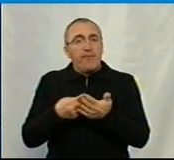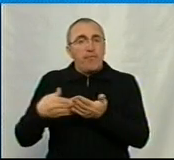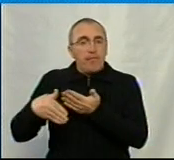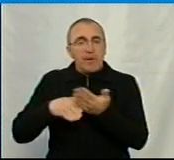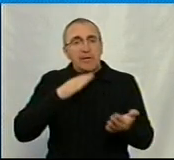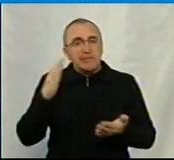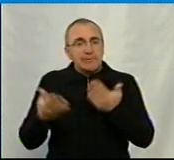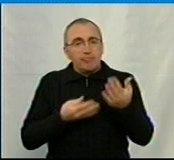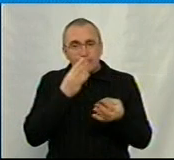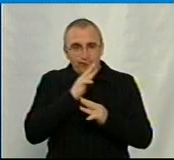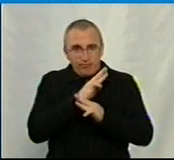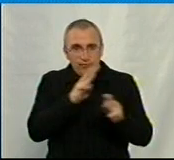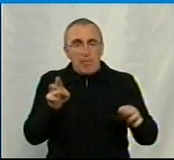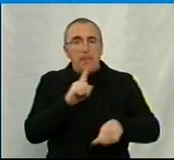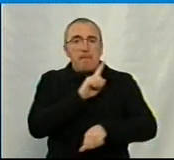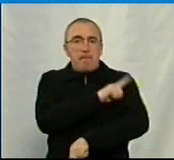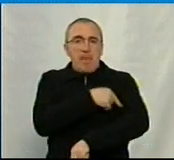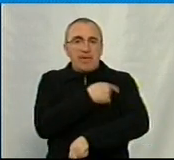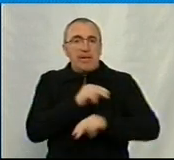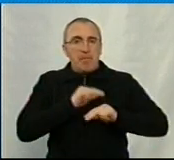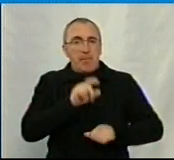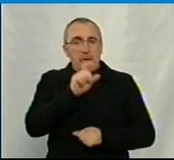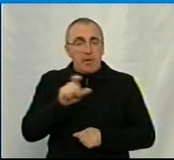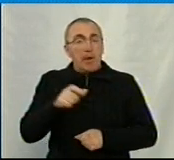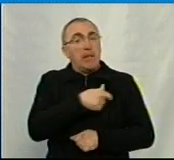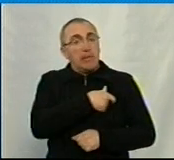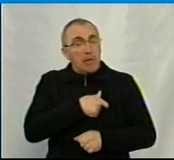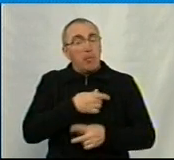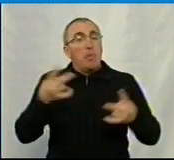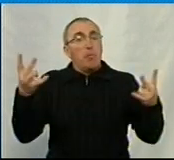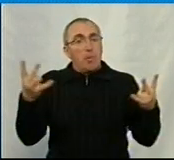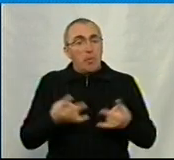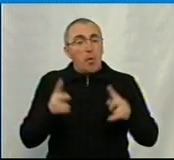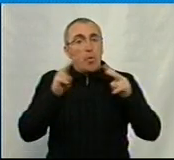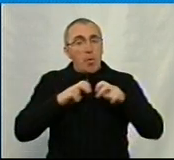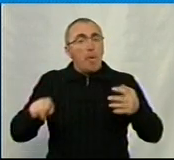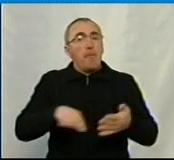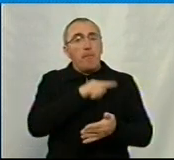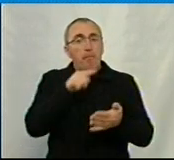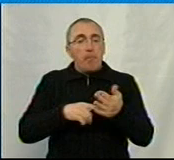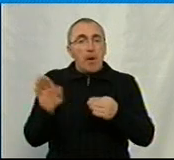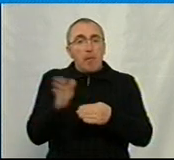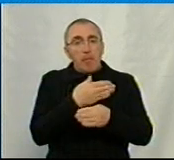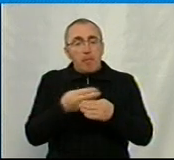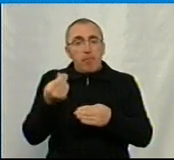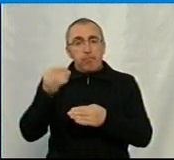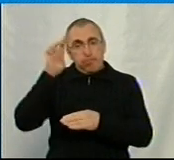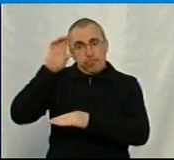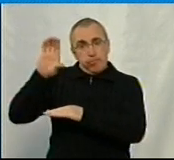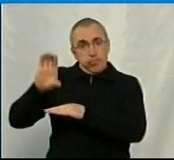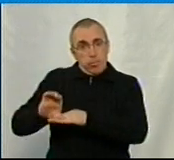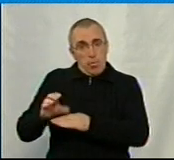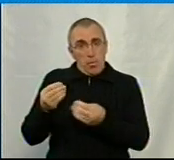стимулюючих виплат медичним працівникам. Тому найближчим часом депутатам потрібно буде розглянути питання перерозподілу бюджетних коштів.